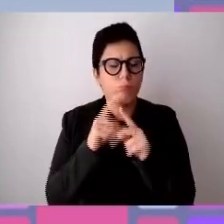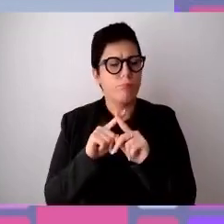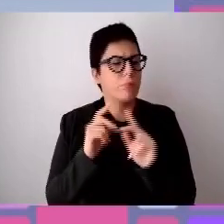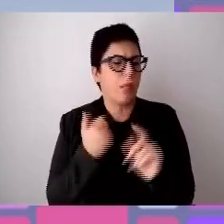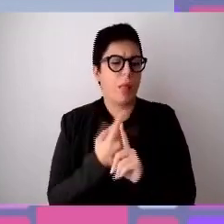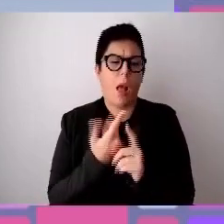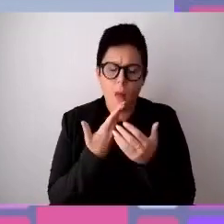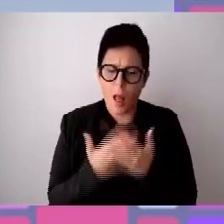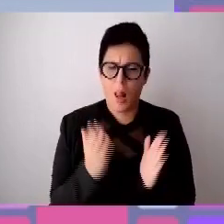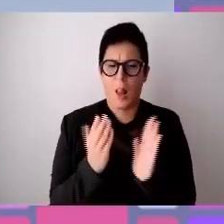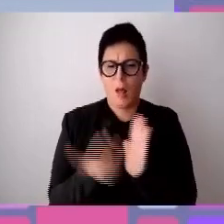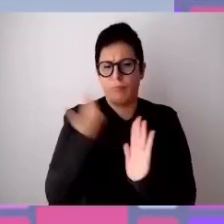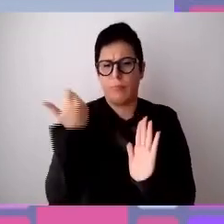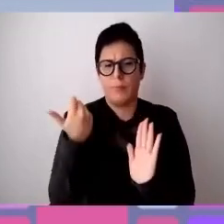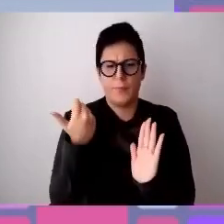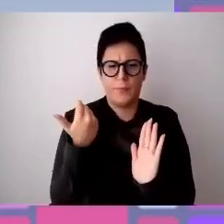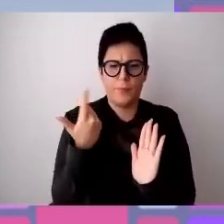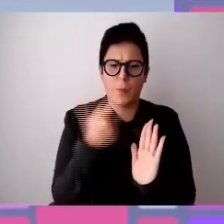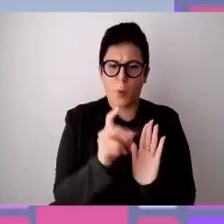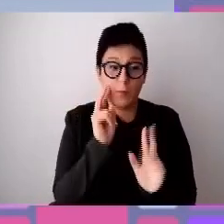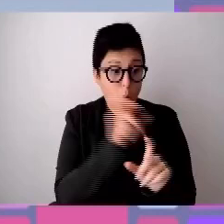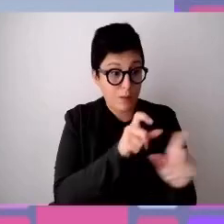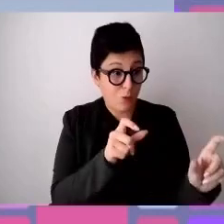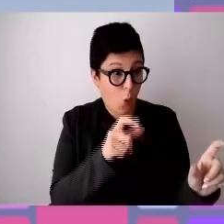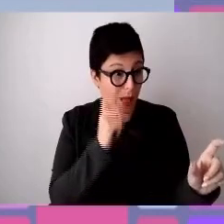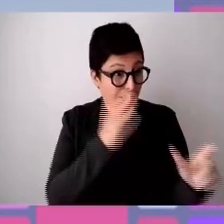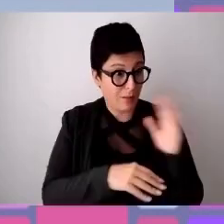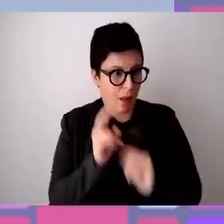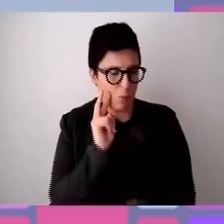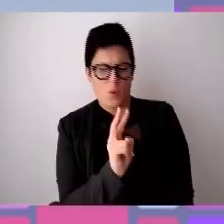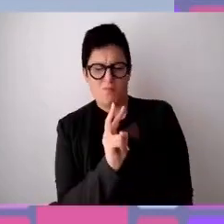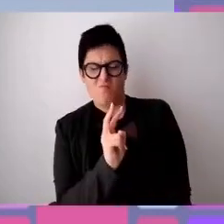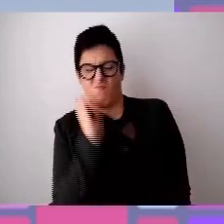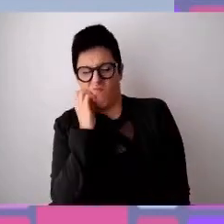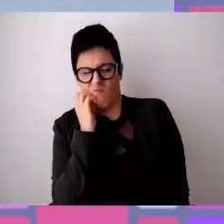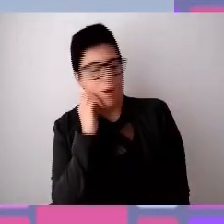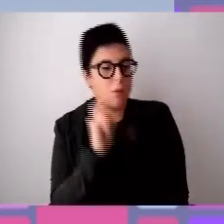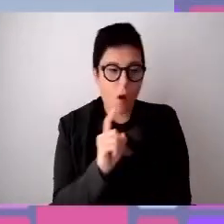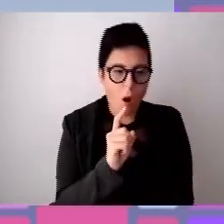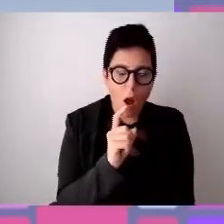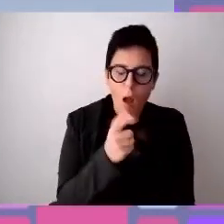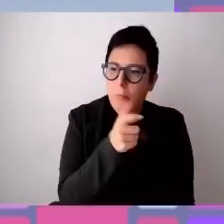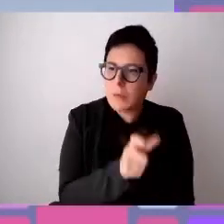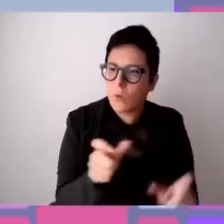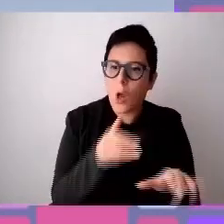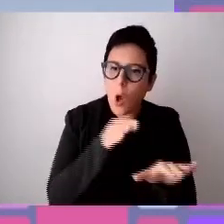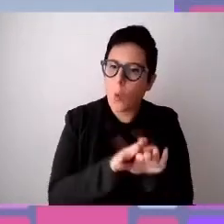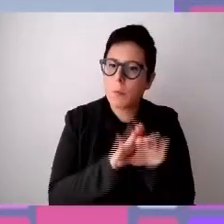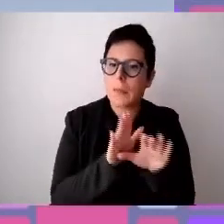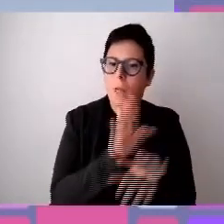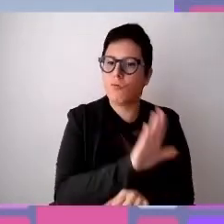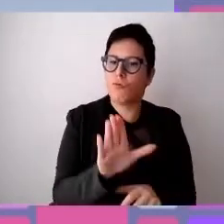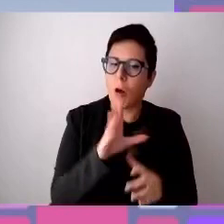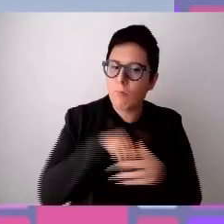da non guardare a loro come essere strane, ma come persone che hanno le loro peculiarità e le loro